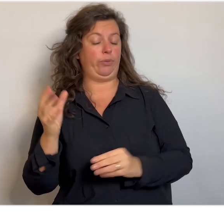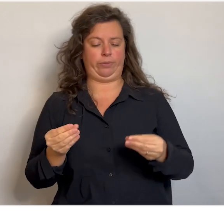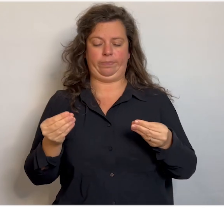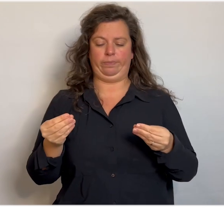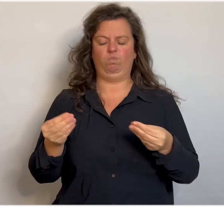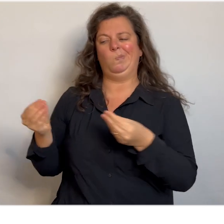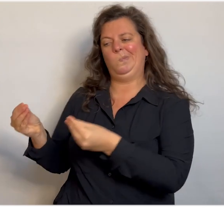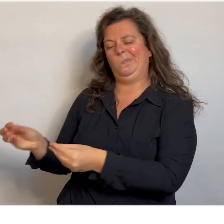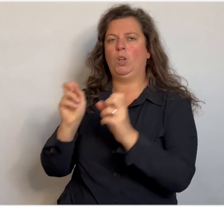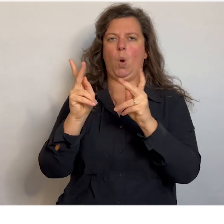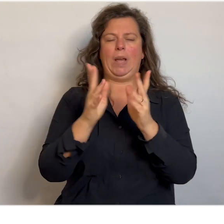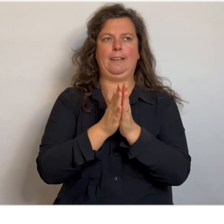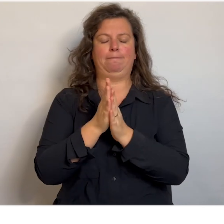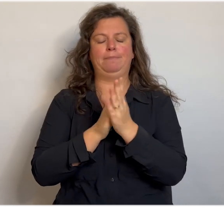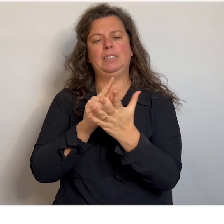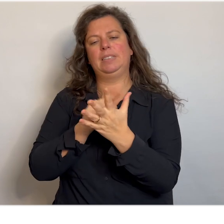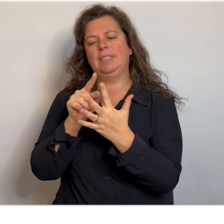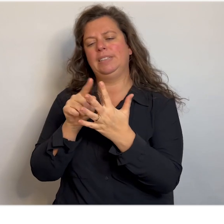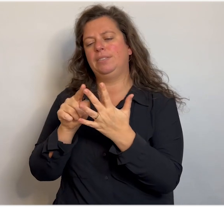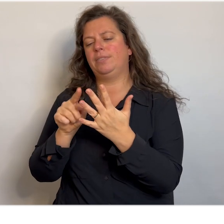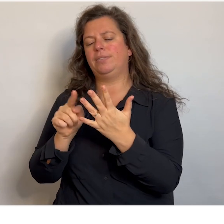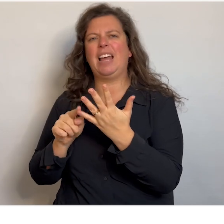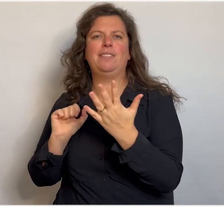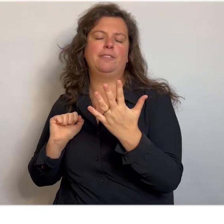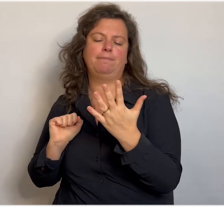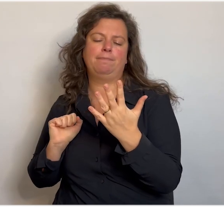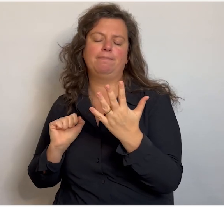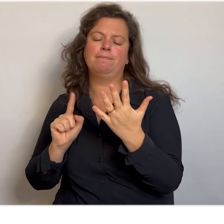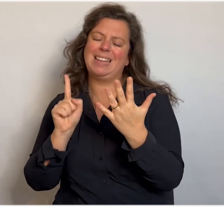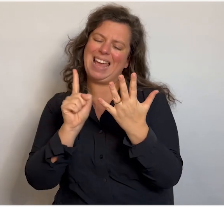vijf dingetjes die bij mij passen. En één dingetje die ik dus moeilijk vind om te doen.